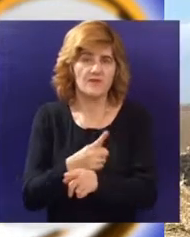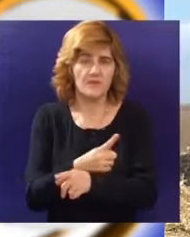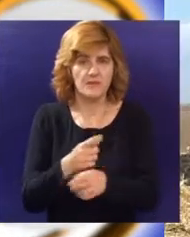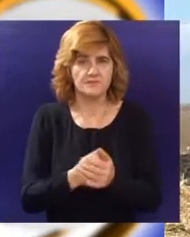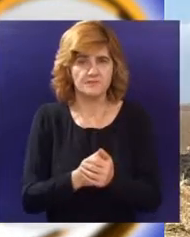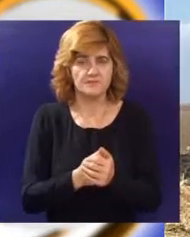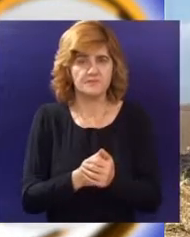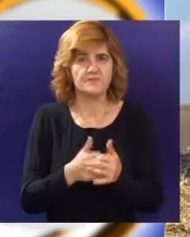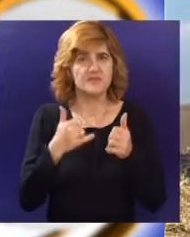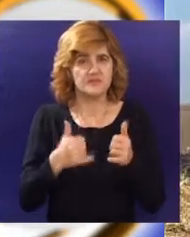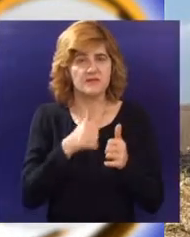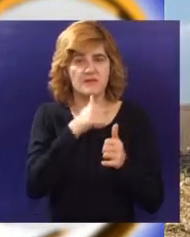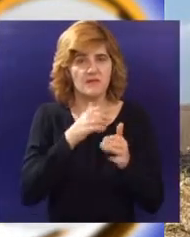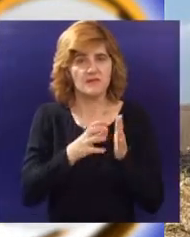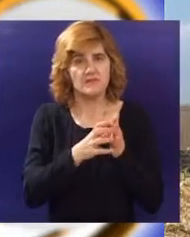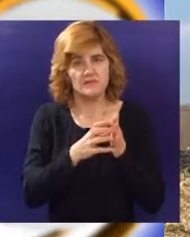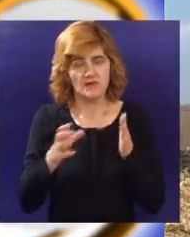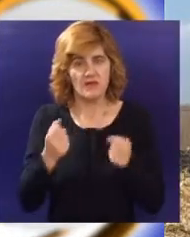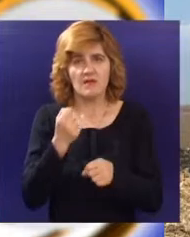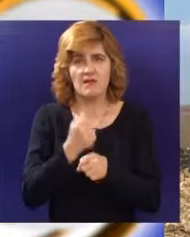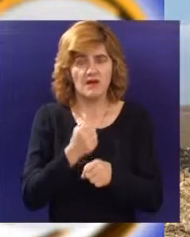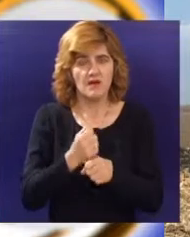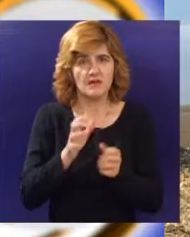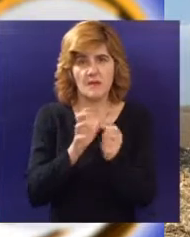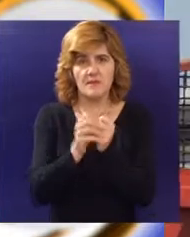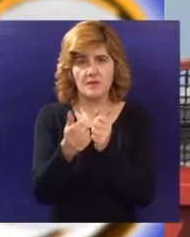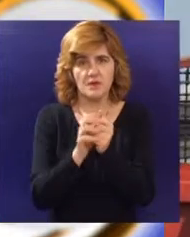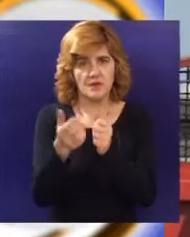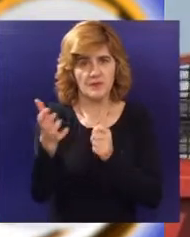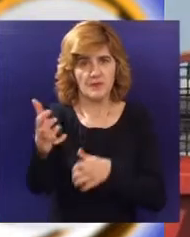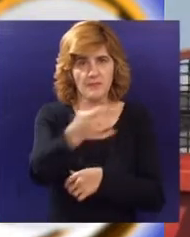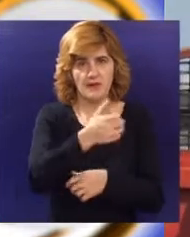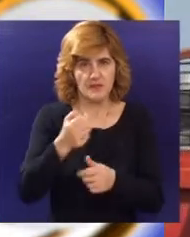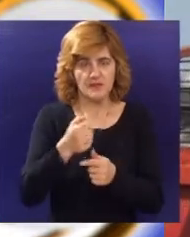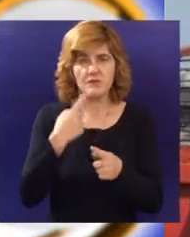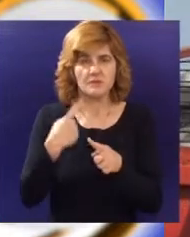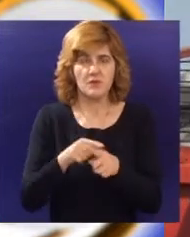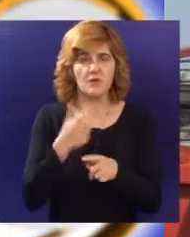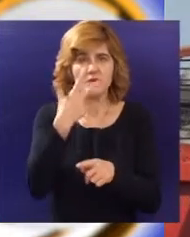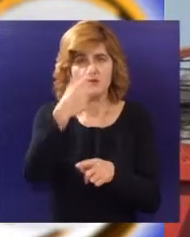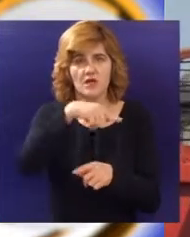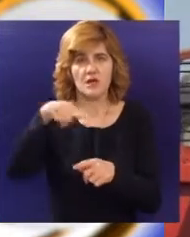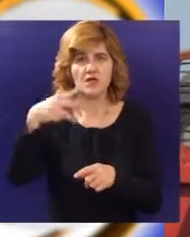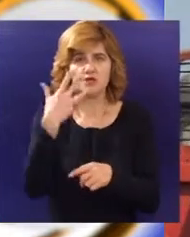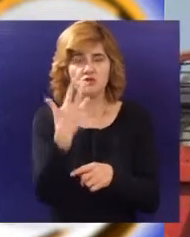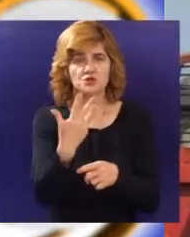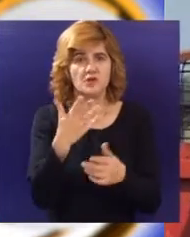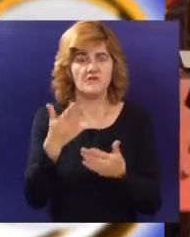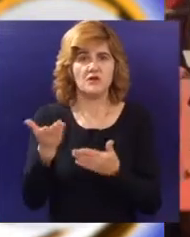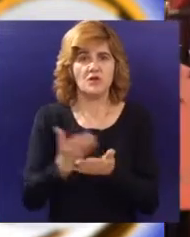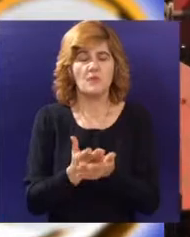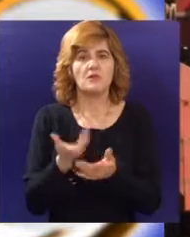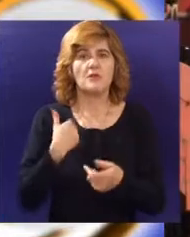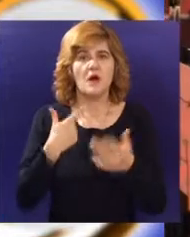Uporedo sa setvenim radovima i dalje traju radovi na berbi kukuruza, koji je do sada ubran sa preko tri četvrtine površina uz prinos o 7